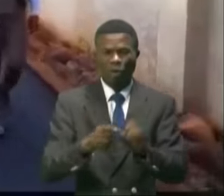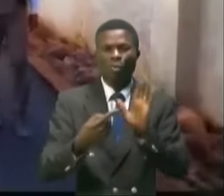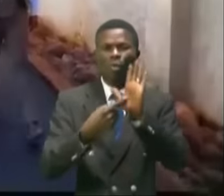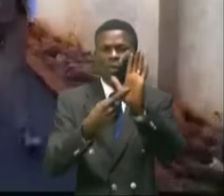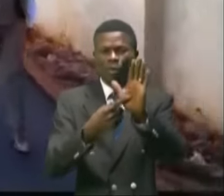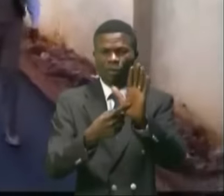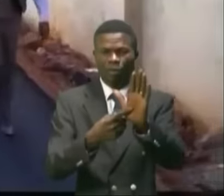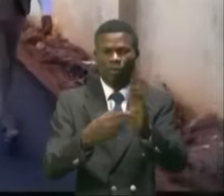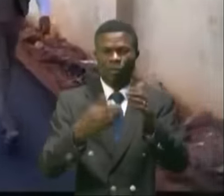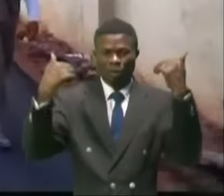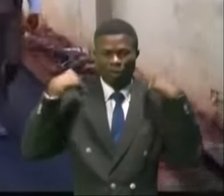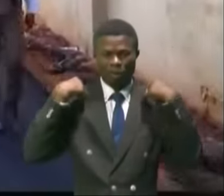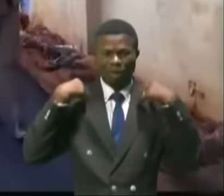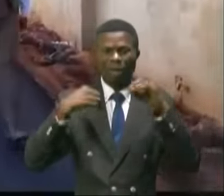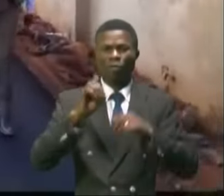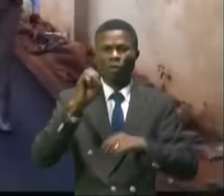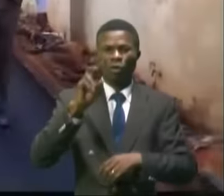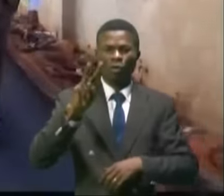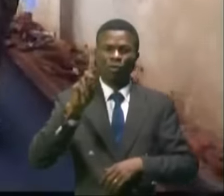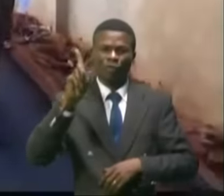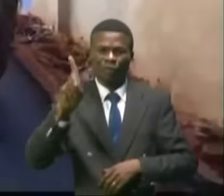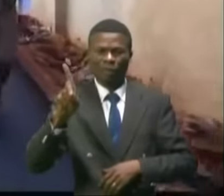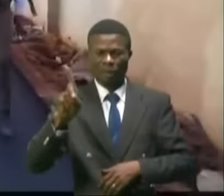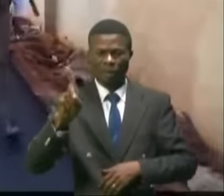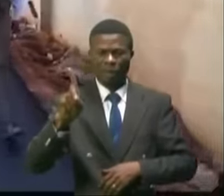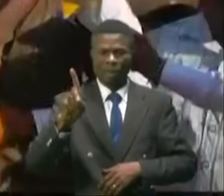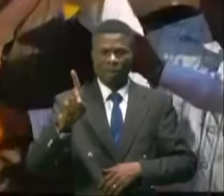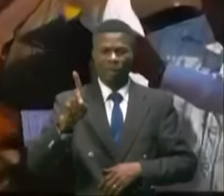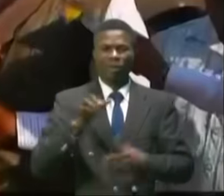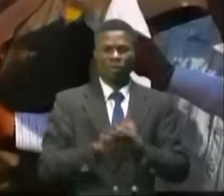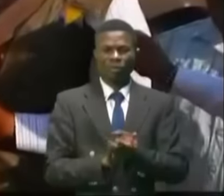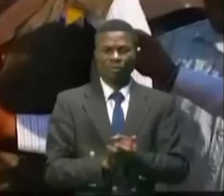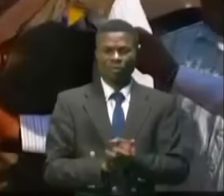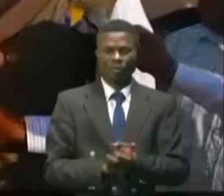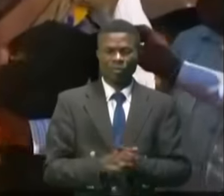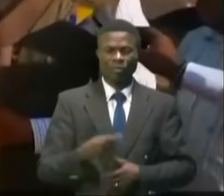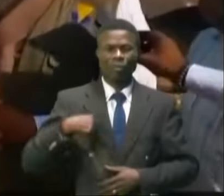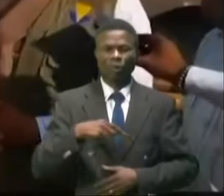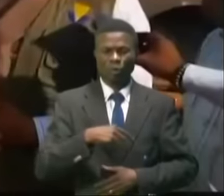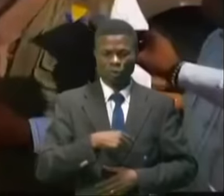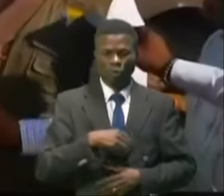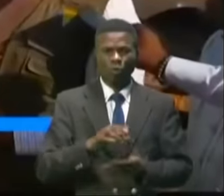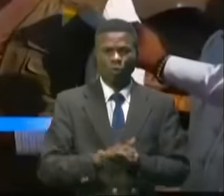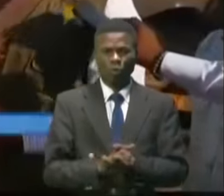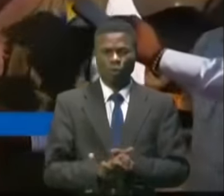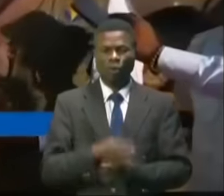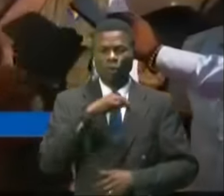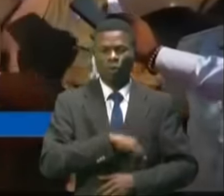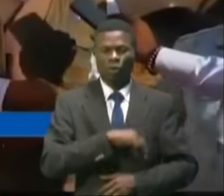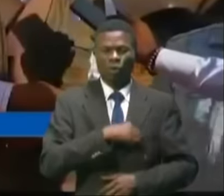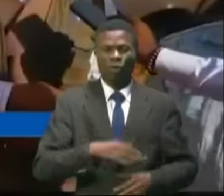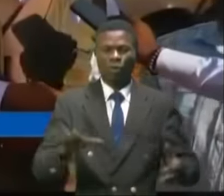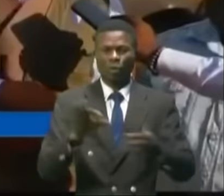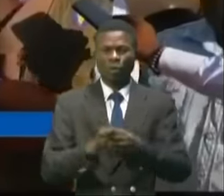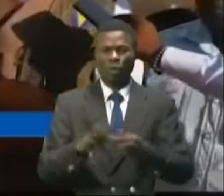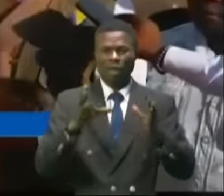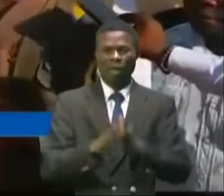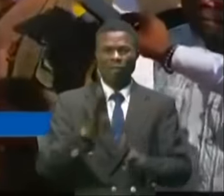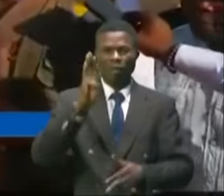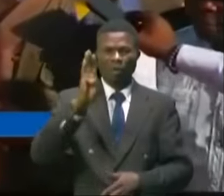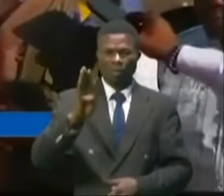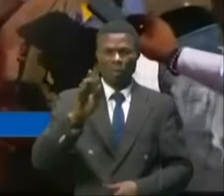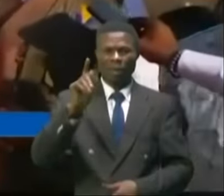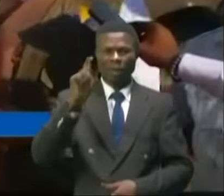le délégué de l'Office de voirie et de drainage, OVD. Nous sommes d'abord dans une mission mixte avec le BTC, le